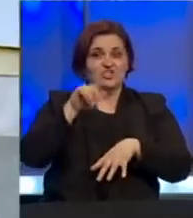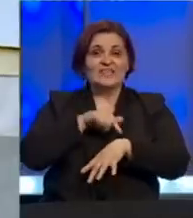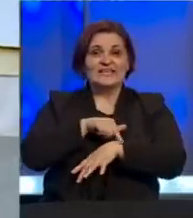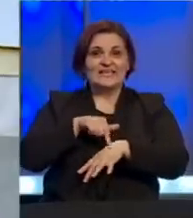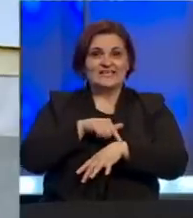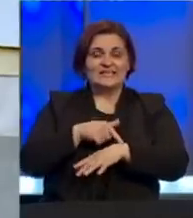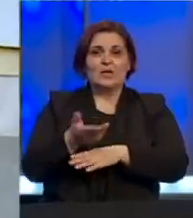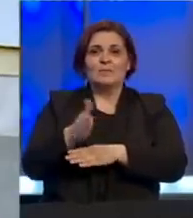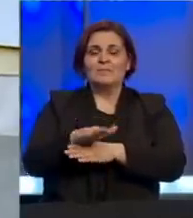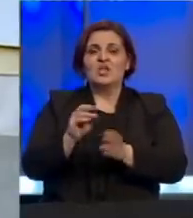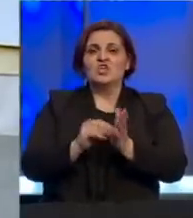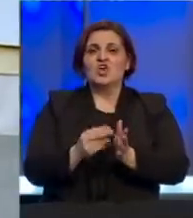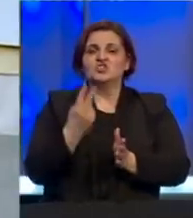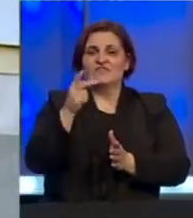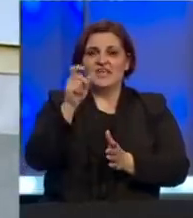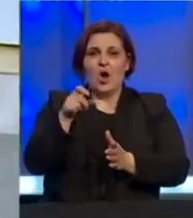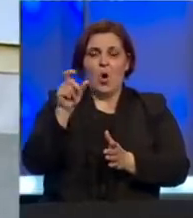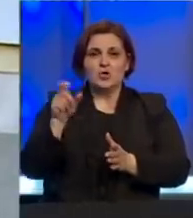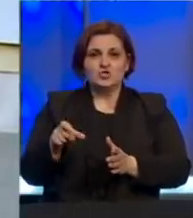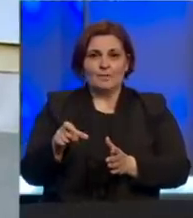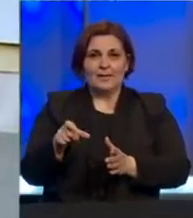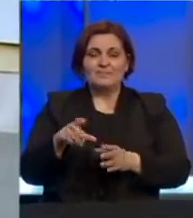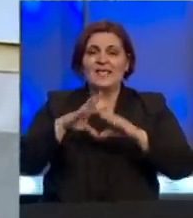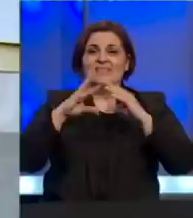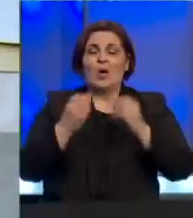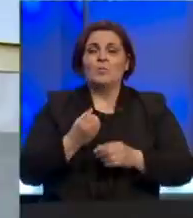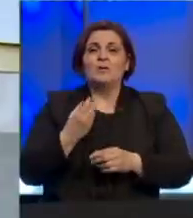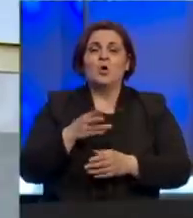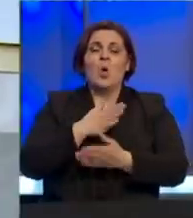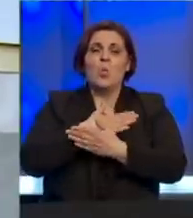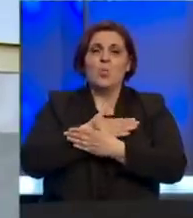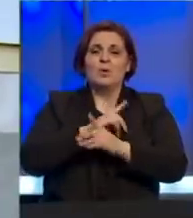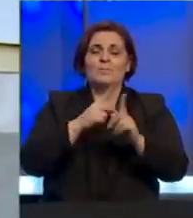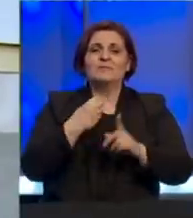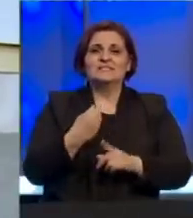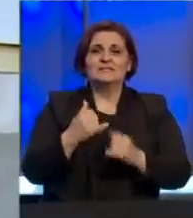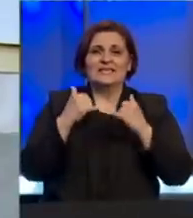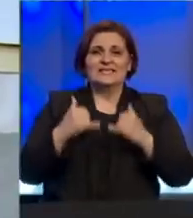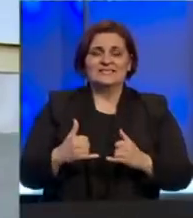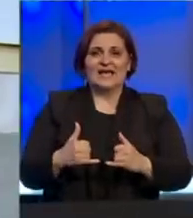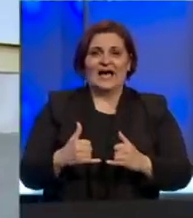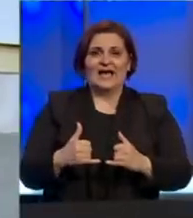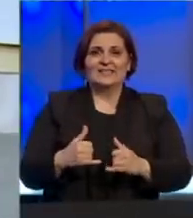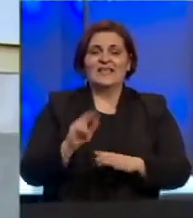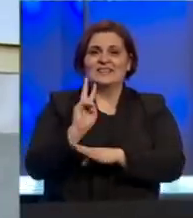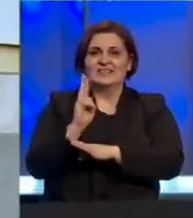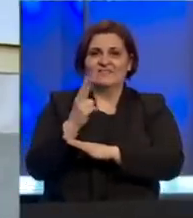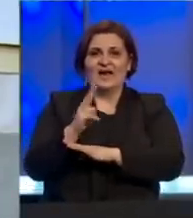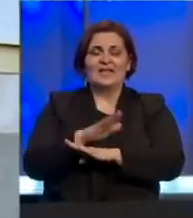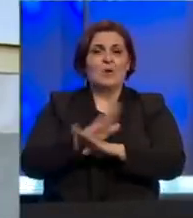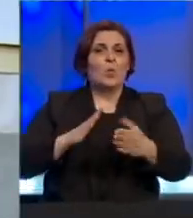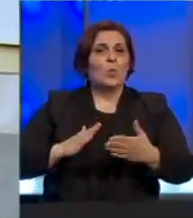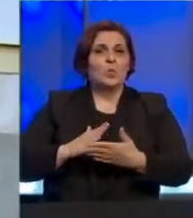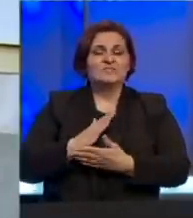sata preminile su još dvije osobe, tako da ukupan broj umralih u Republici Srpskoj sada iznosi 12. U svim